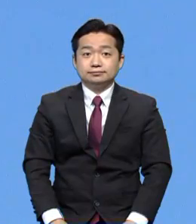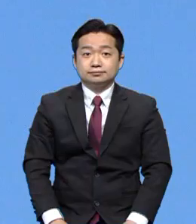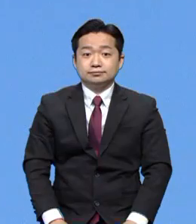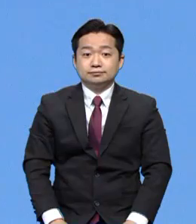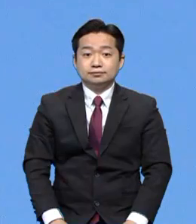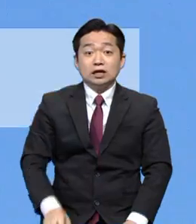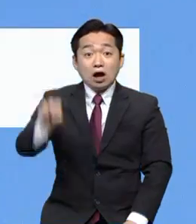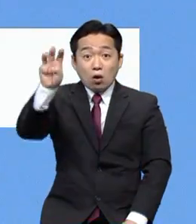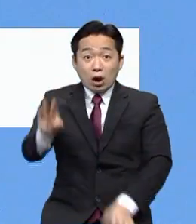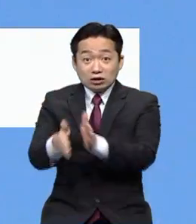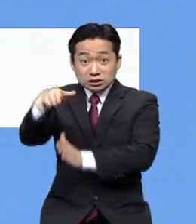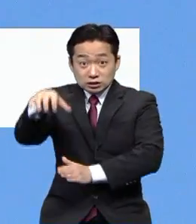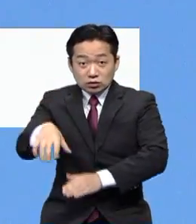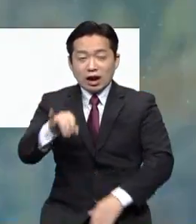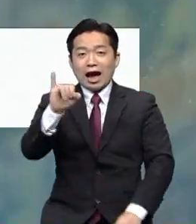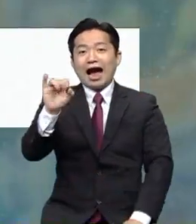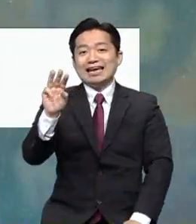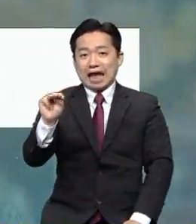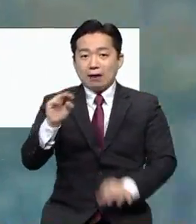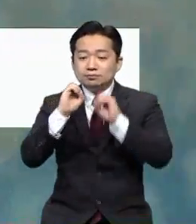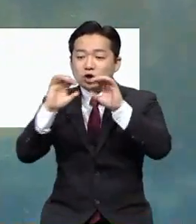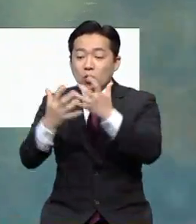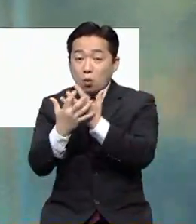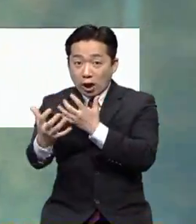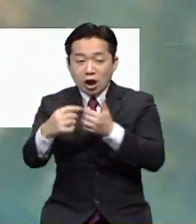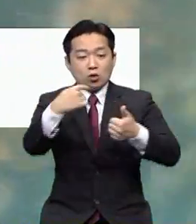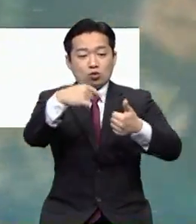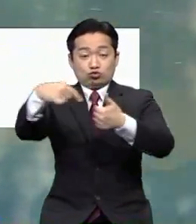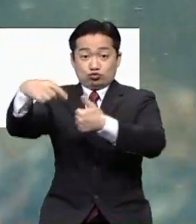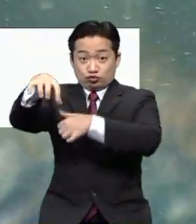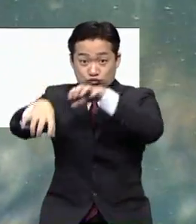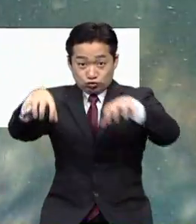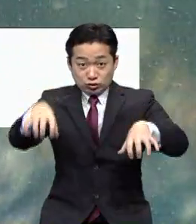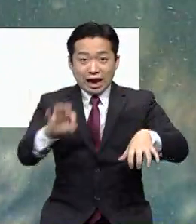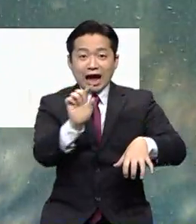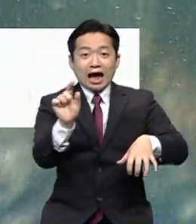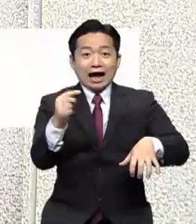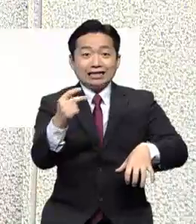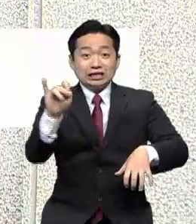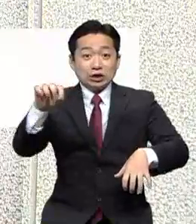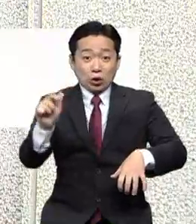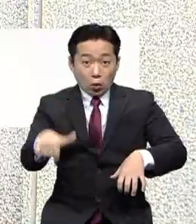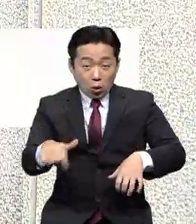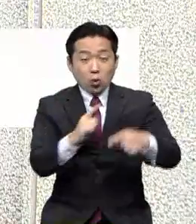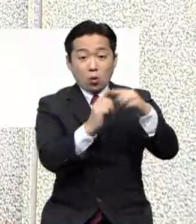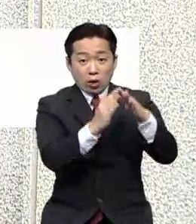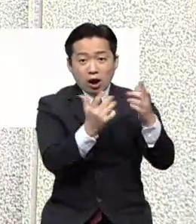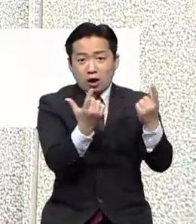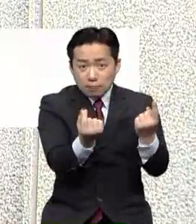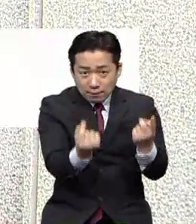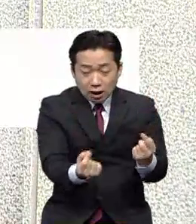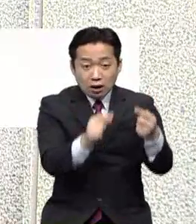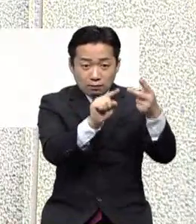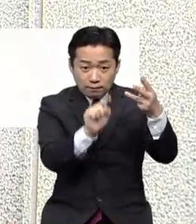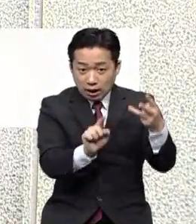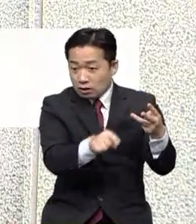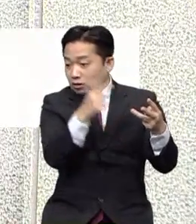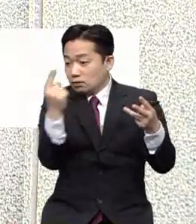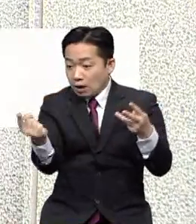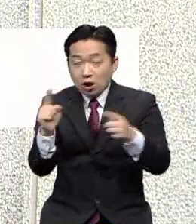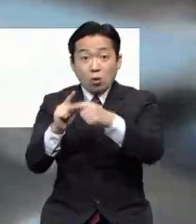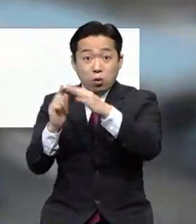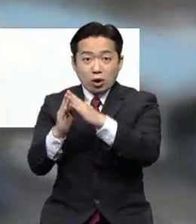광주에서는 아이엠 선교회 관련 교육시설 그리고 안디옥 교회에 이어 또 다른 교회에서도 14명이